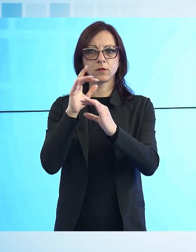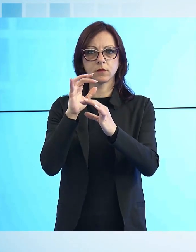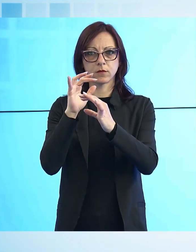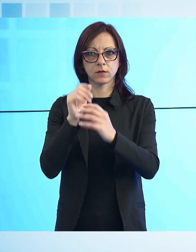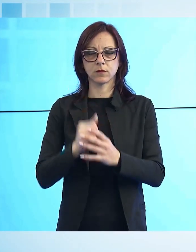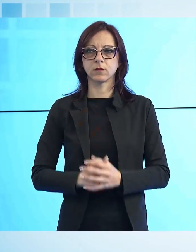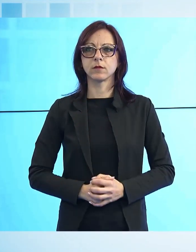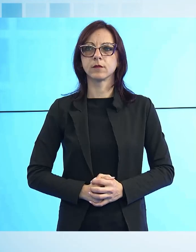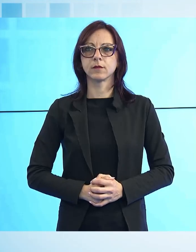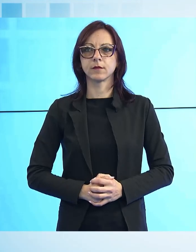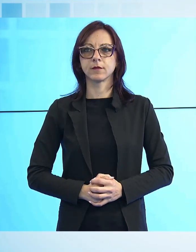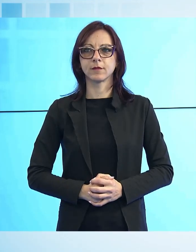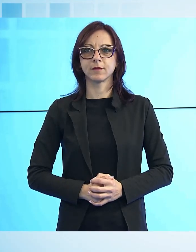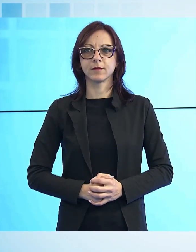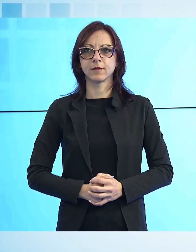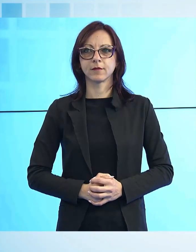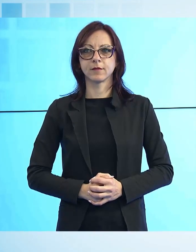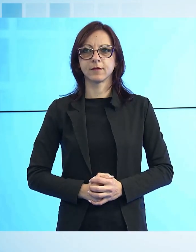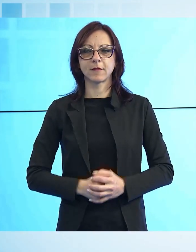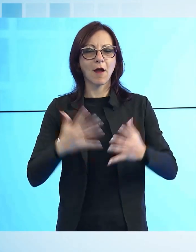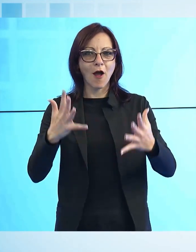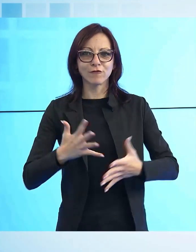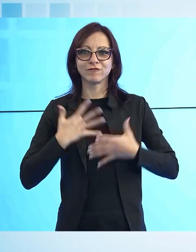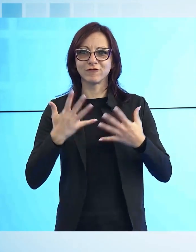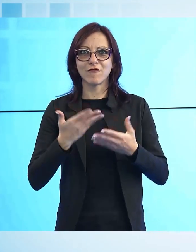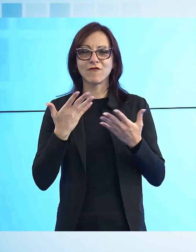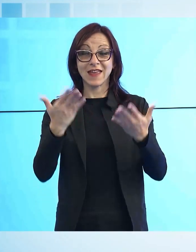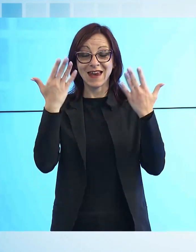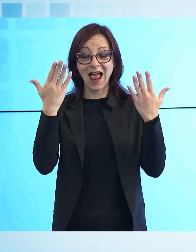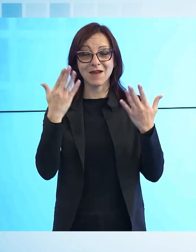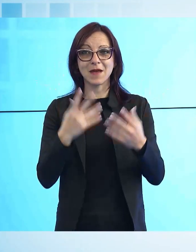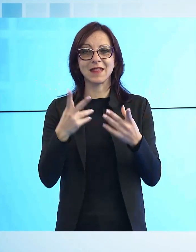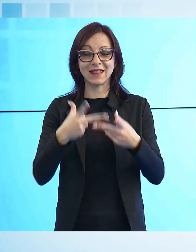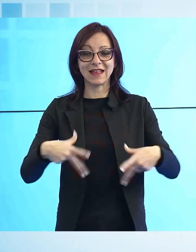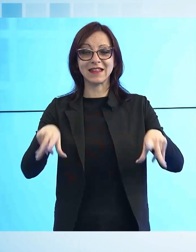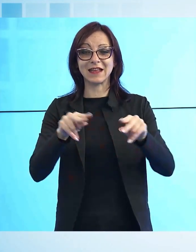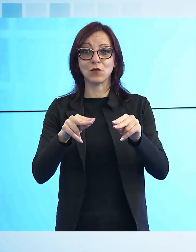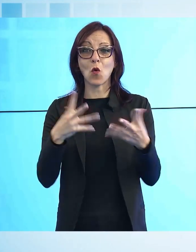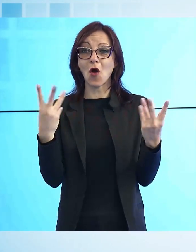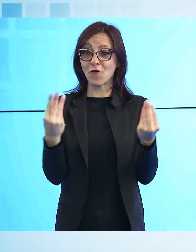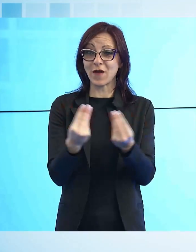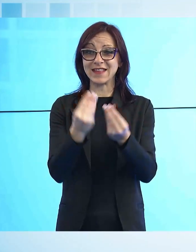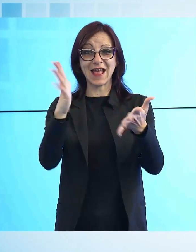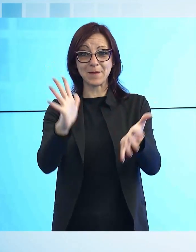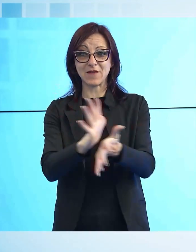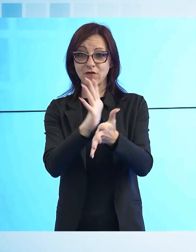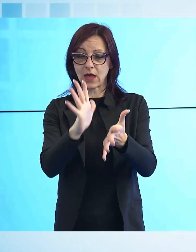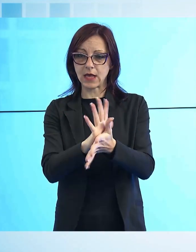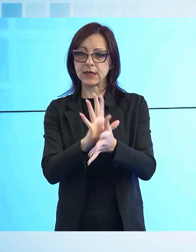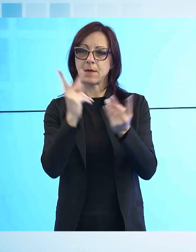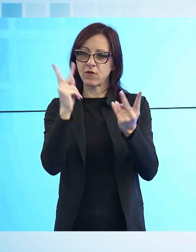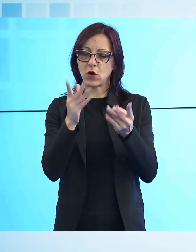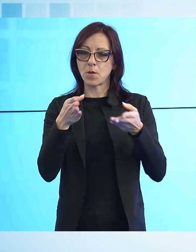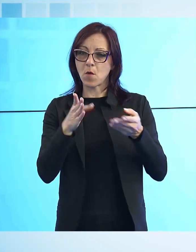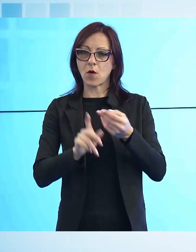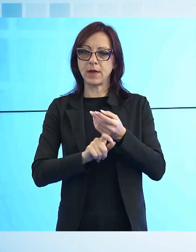Un entusiasmo che abbiamo finalmente a ritrovarci, a celebrare insieme con la dovuta sobrietà perché il momento